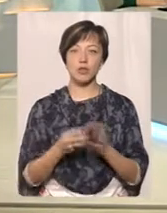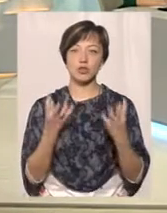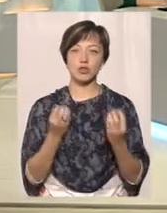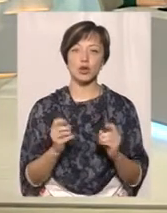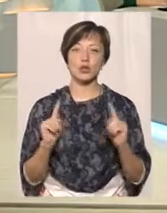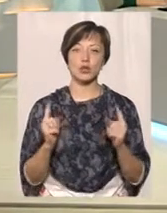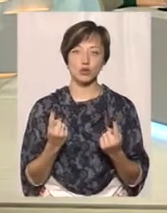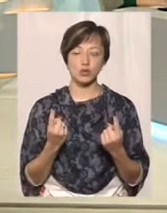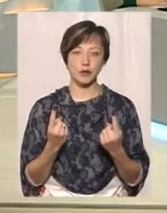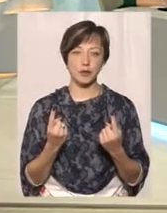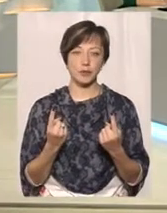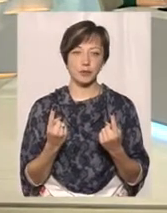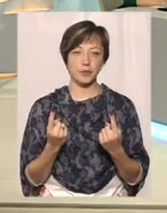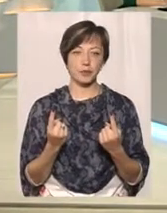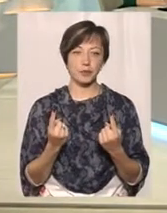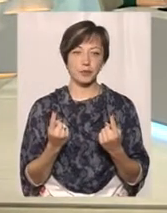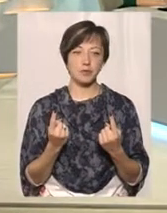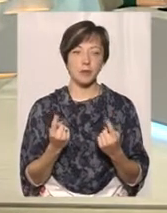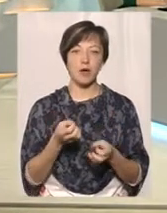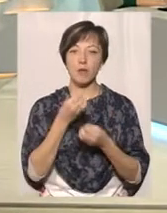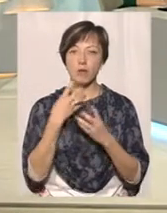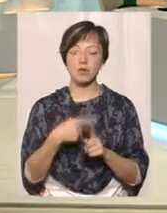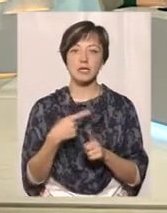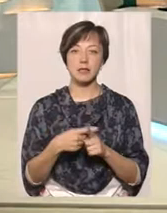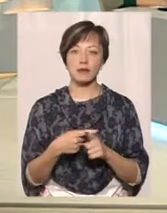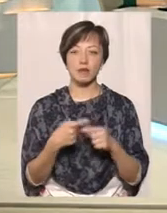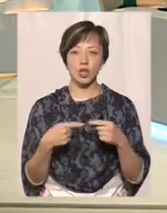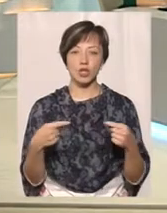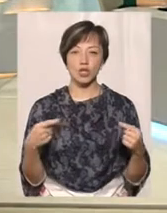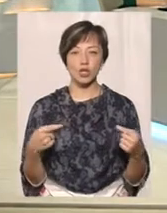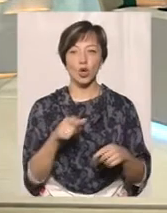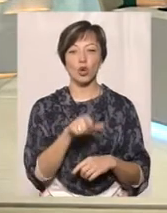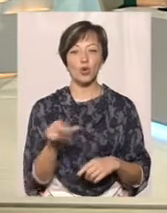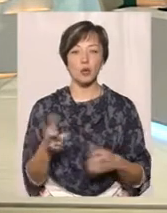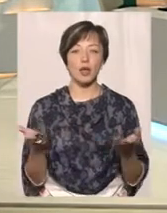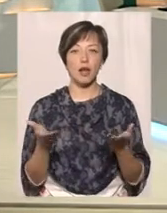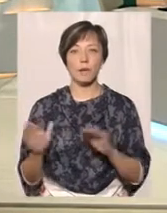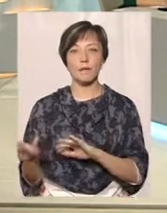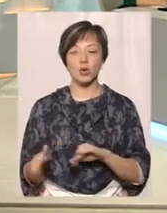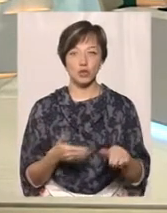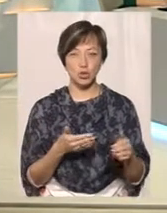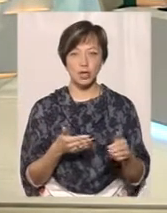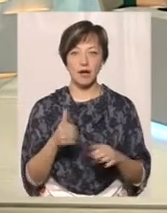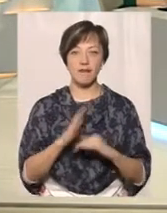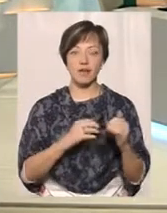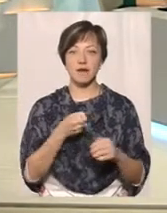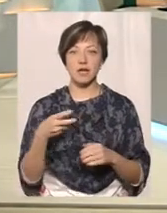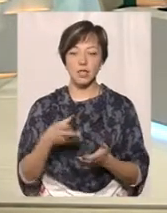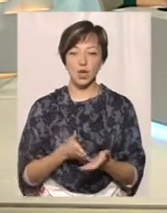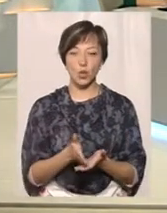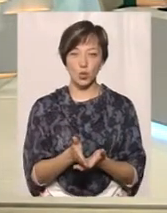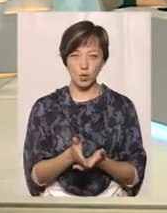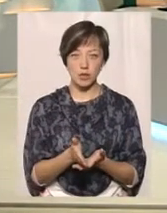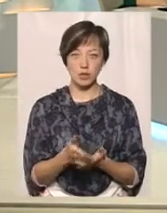дуже позитивна річ. Ті люди, які пройшли кваліфікаційний курс,